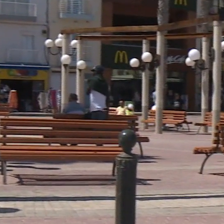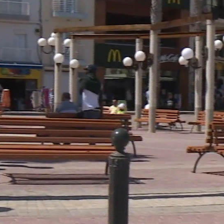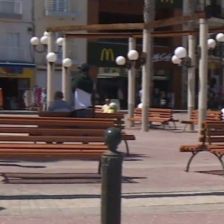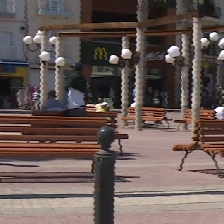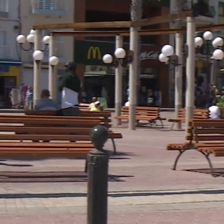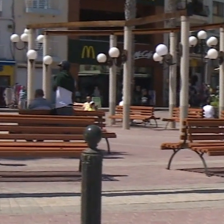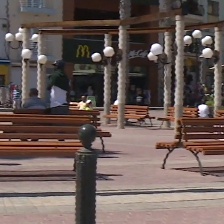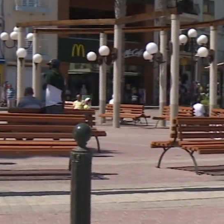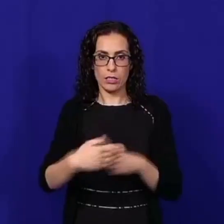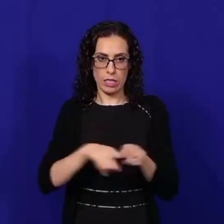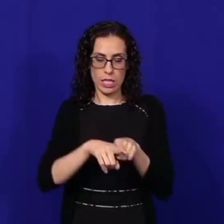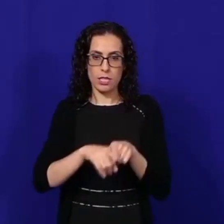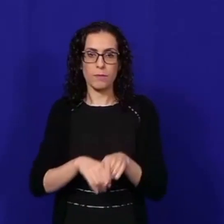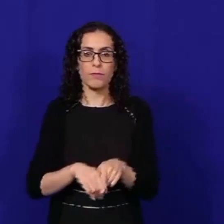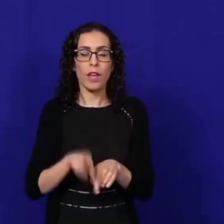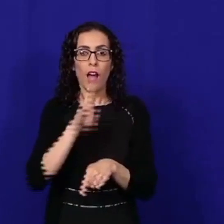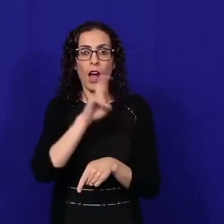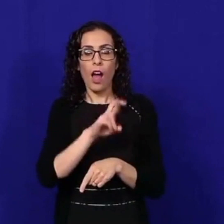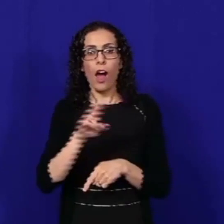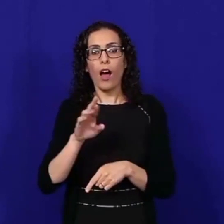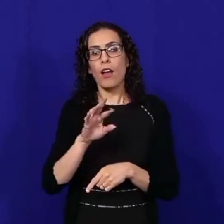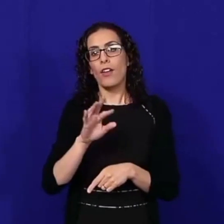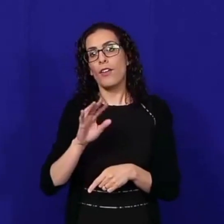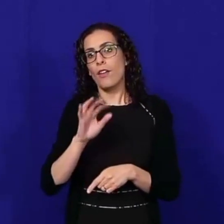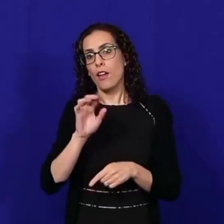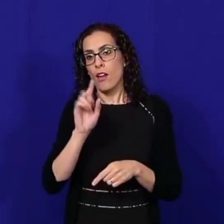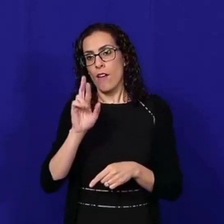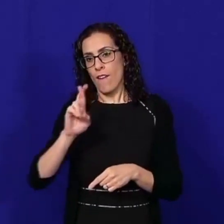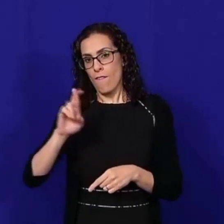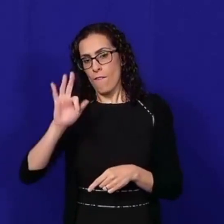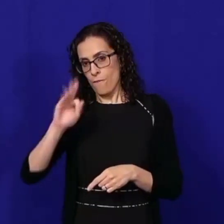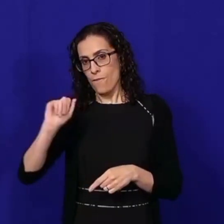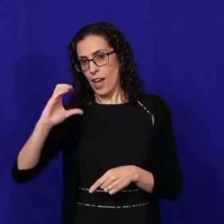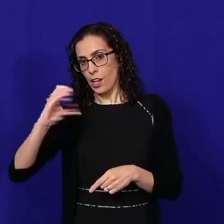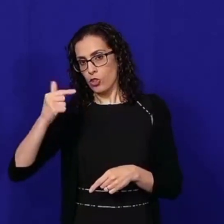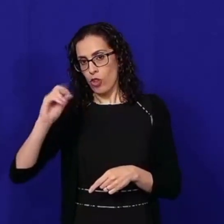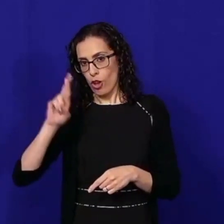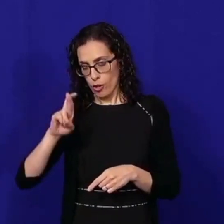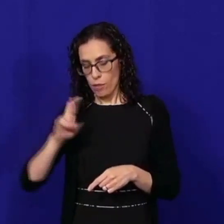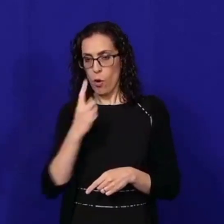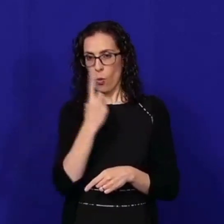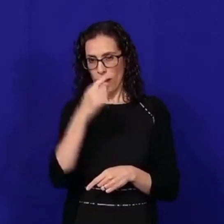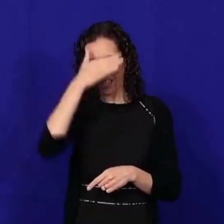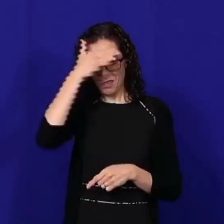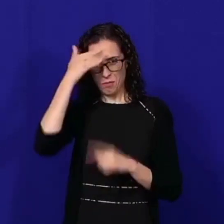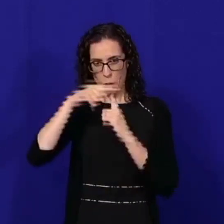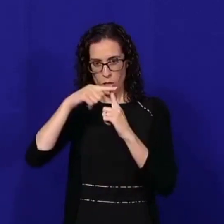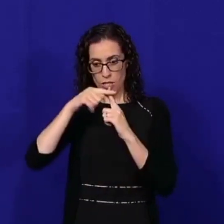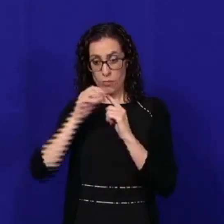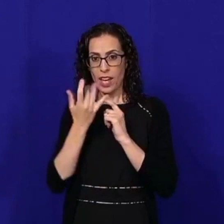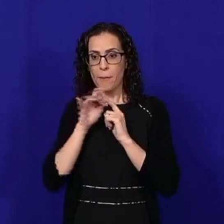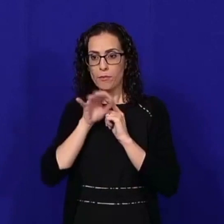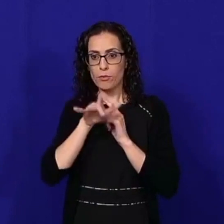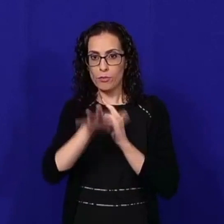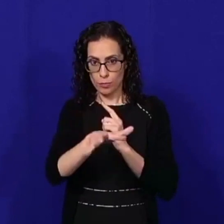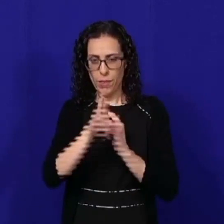min person għal-ohra għal-tizded. Qħal marajtu propju min-numri li għtikollna issa palissa il-numru għab-bis il-wan. U dan